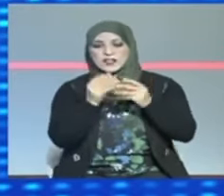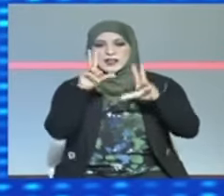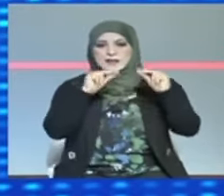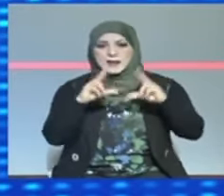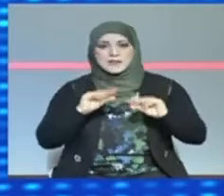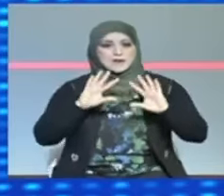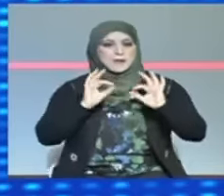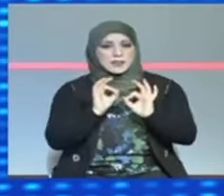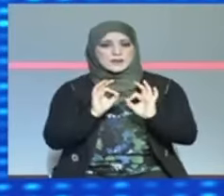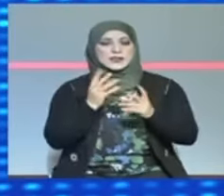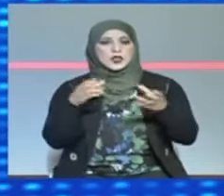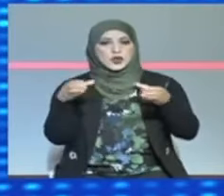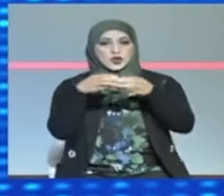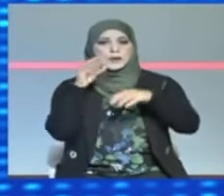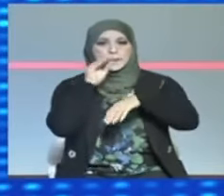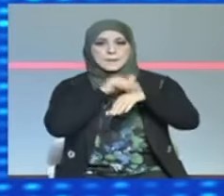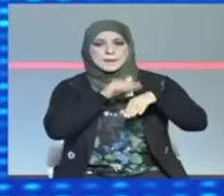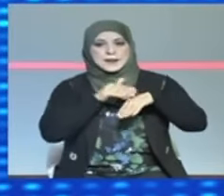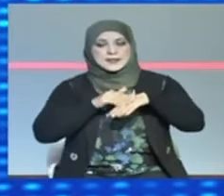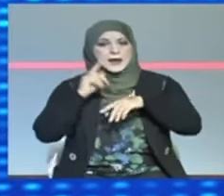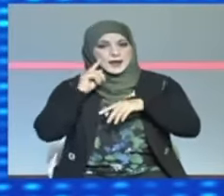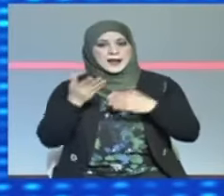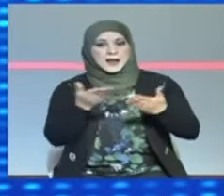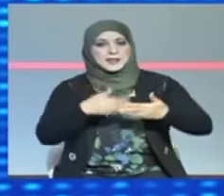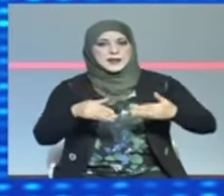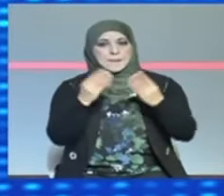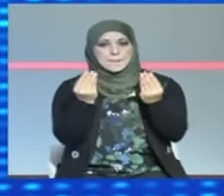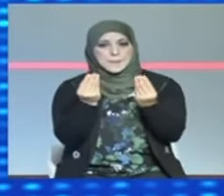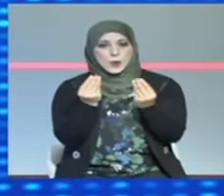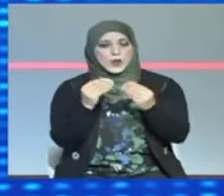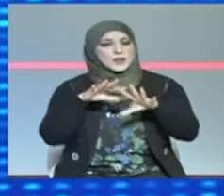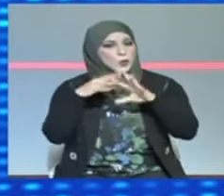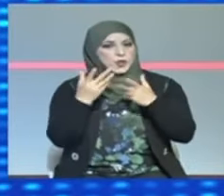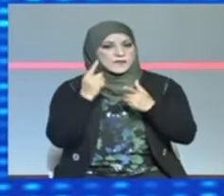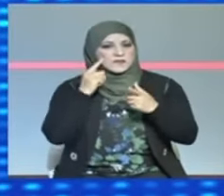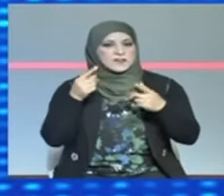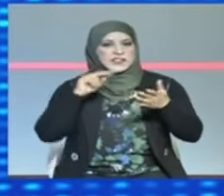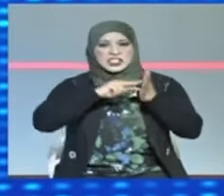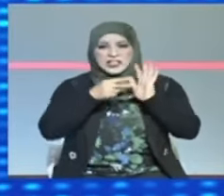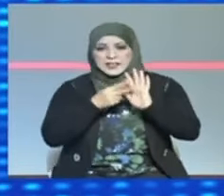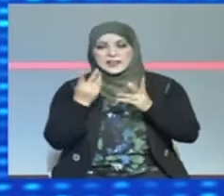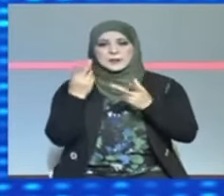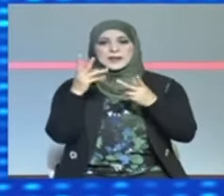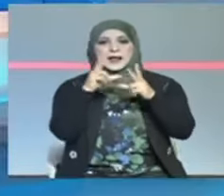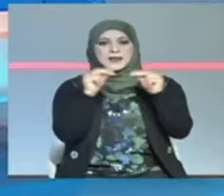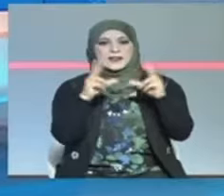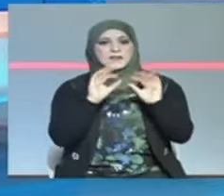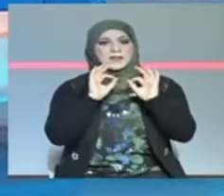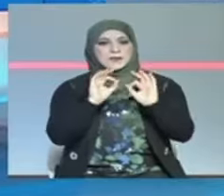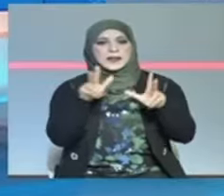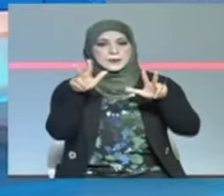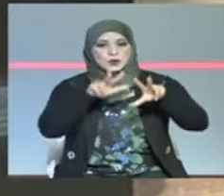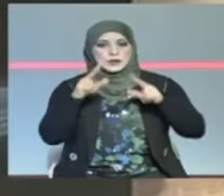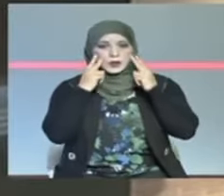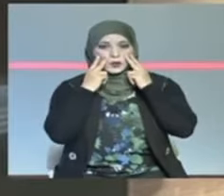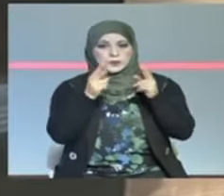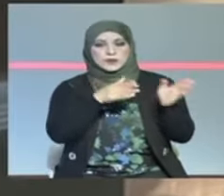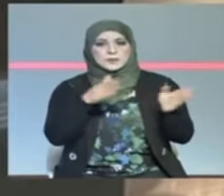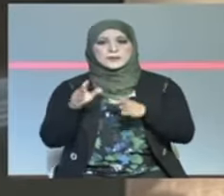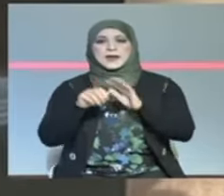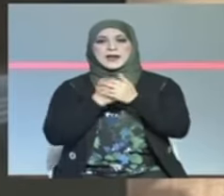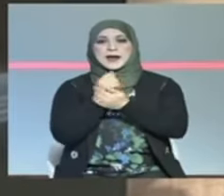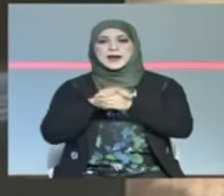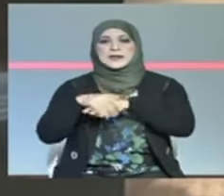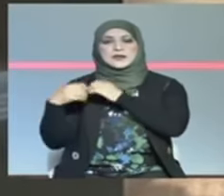جملة من النصاء حول معايير هذه المواد والطرق السليمة في الروبرتاج تالي غسل